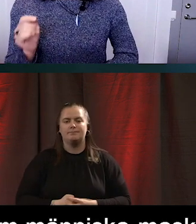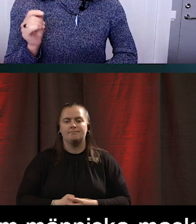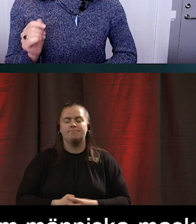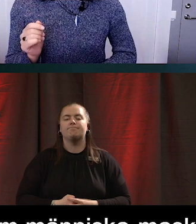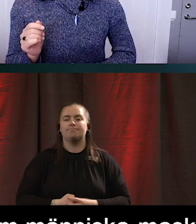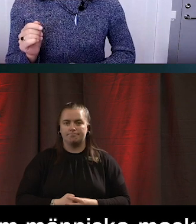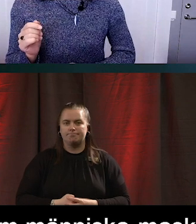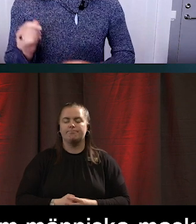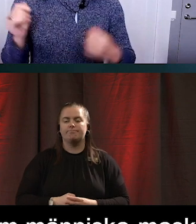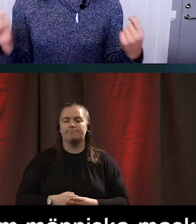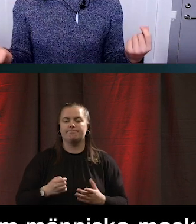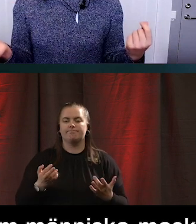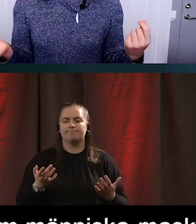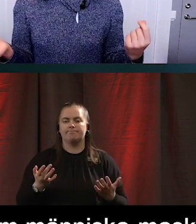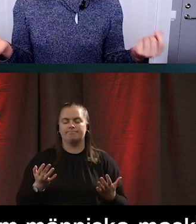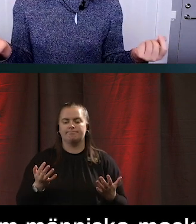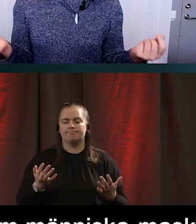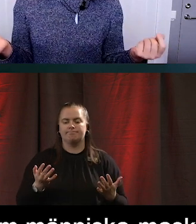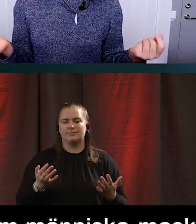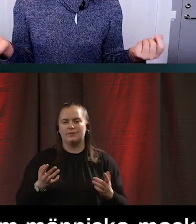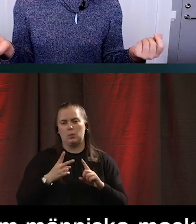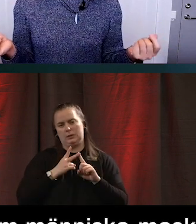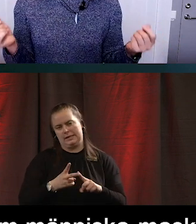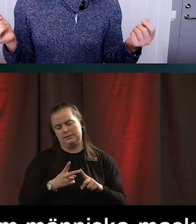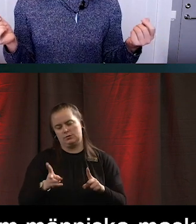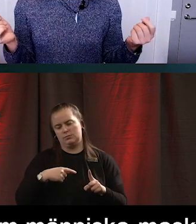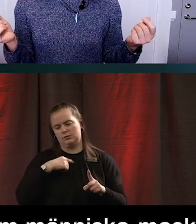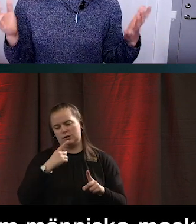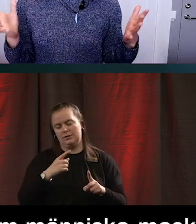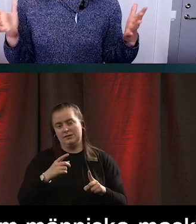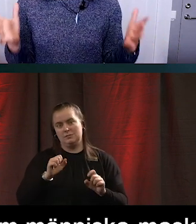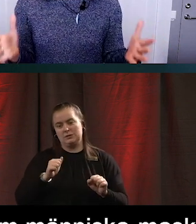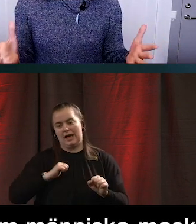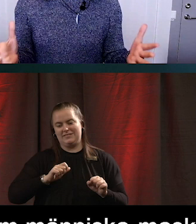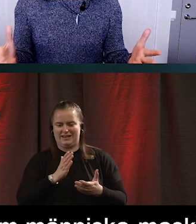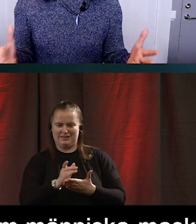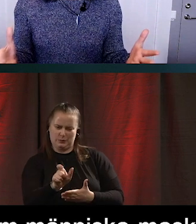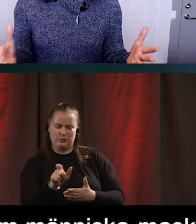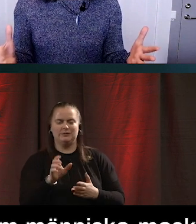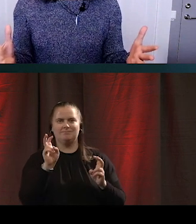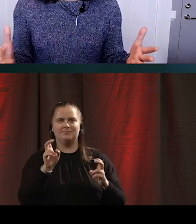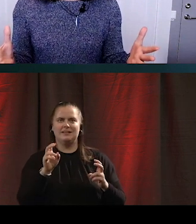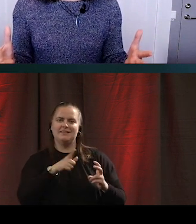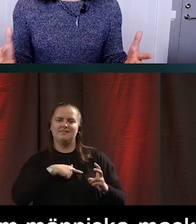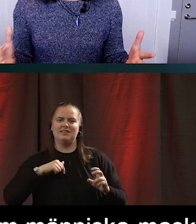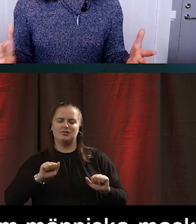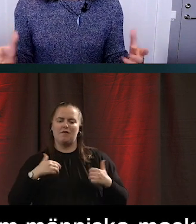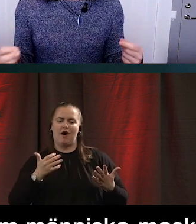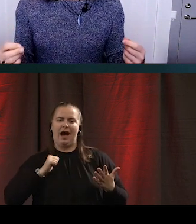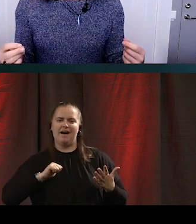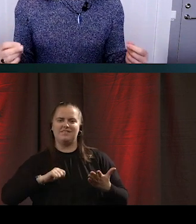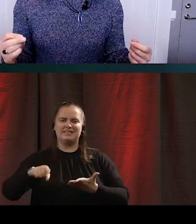Och man har, återigen det här med att välja rätt ord. Man använder centrerad i sin design